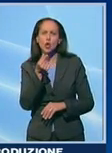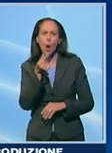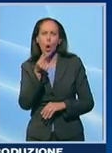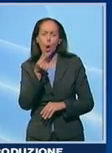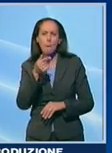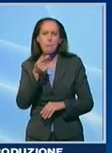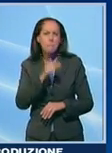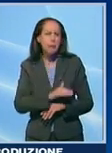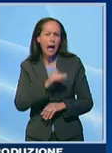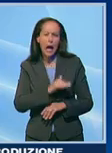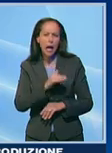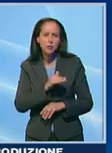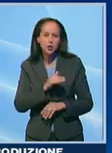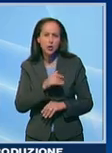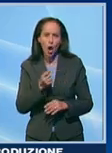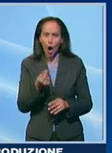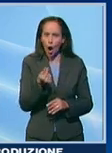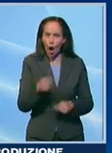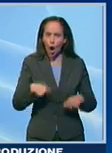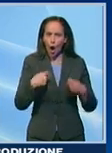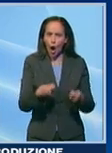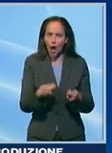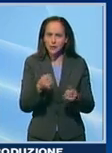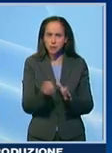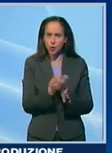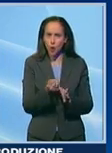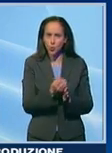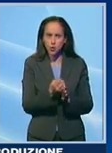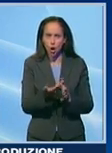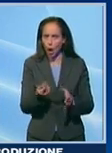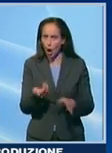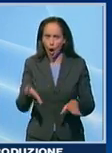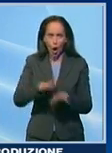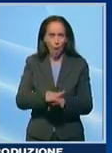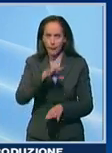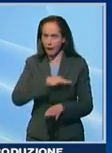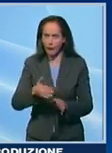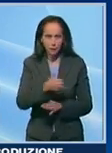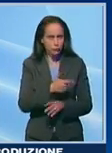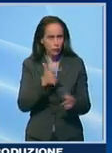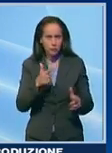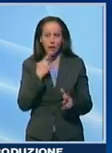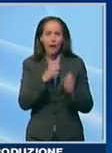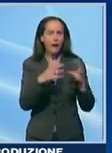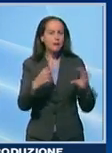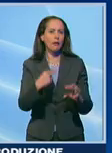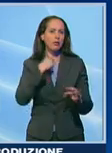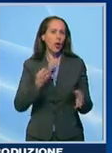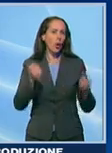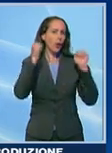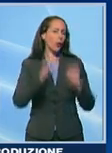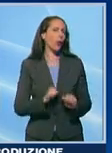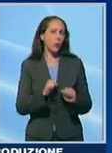da non coprire i costi di produzione e costringere molte aziende a cessare attività. Grazie, d'orevole Baldini. Il ministro delle